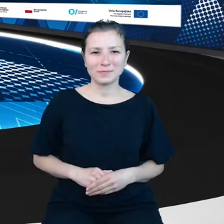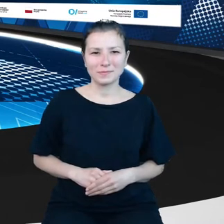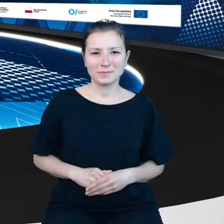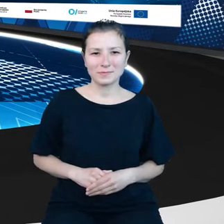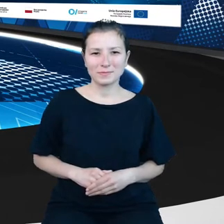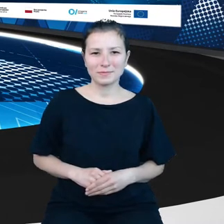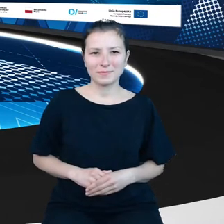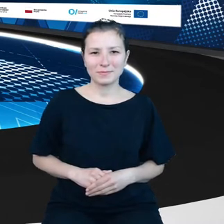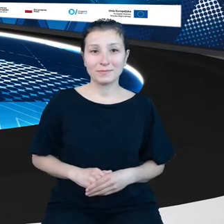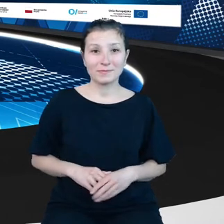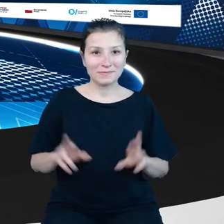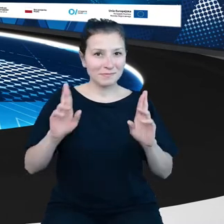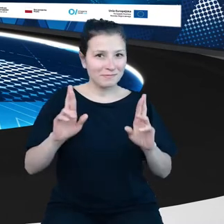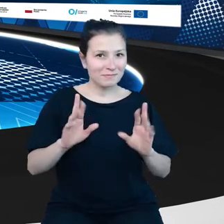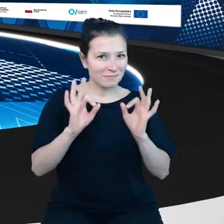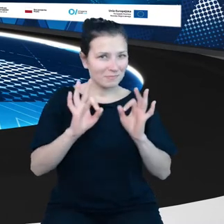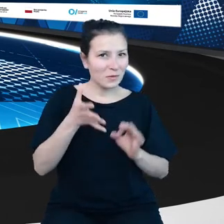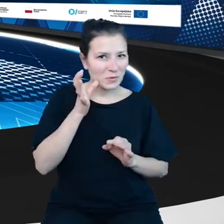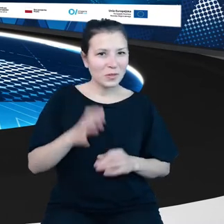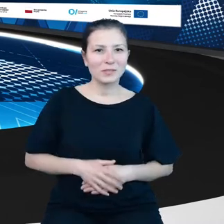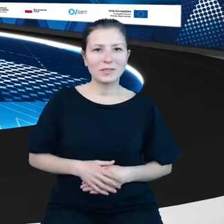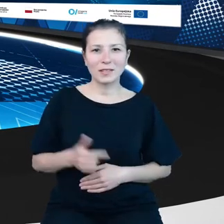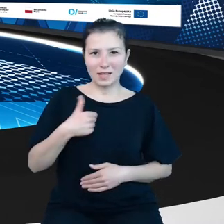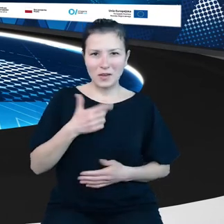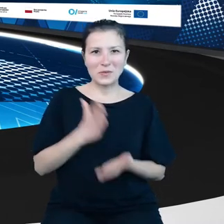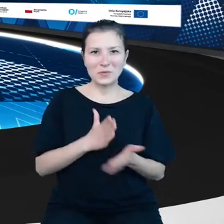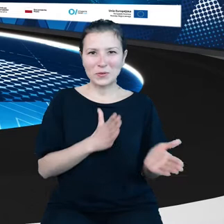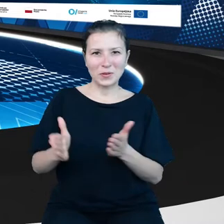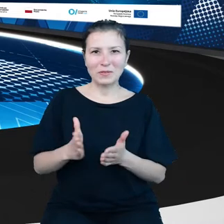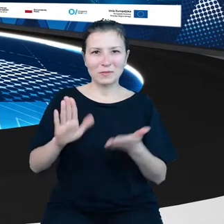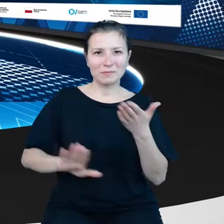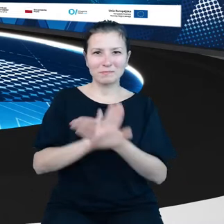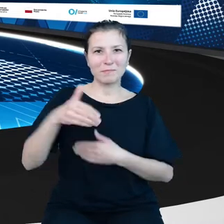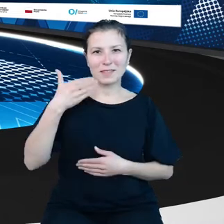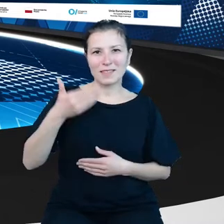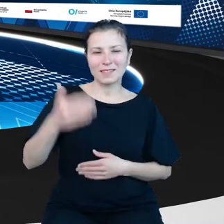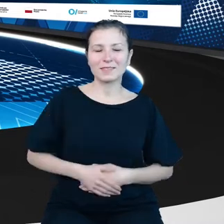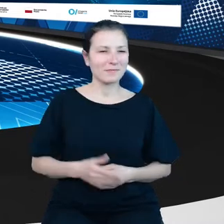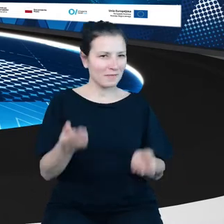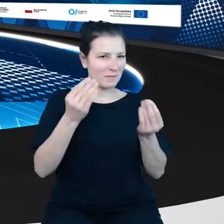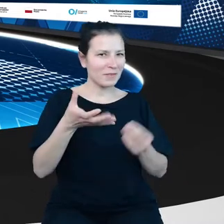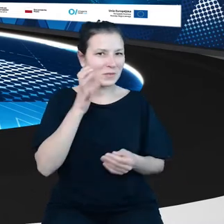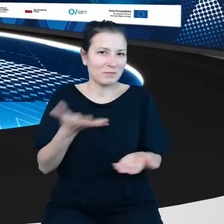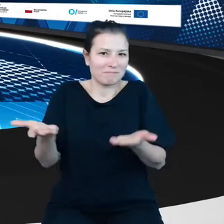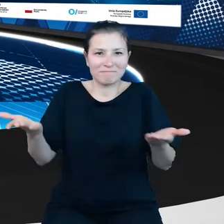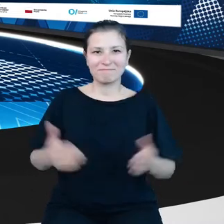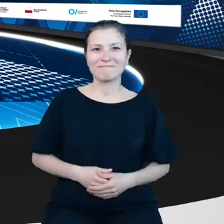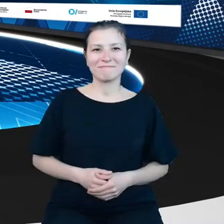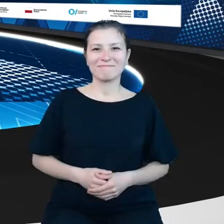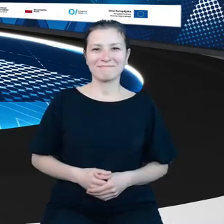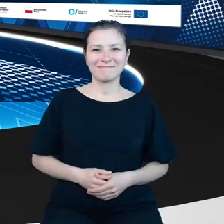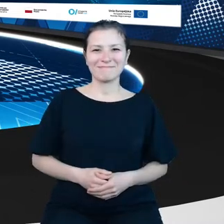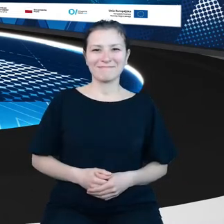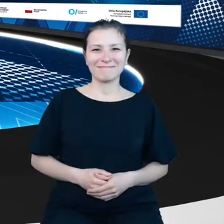Mam nadzieję, mnie dobrze słychać. Ja już jestem gotowy do prezentacji. Świetnie pana słychać, więc co? Niech to panas.